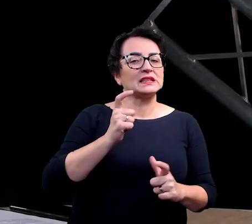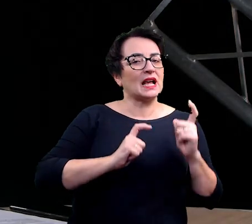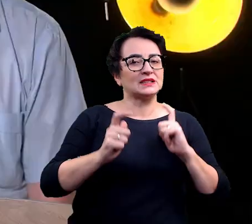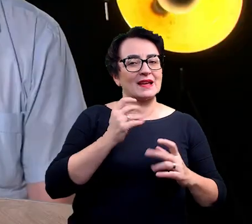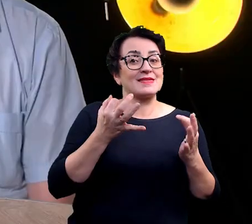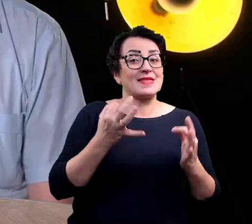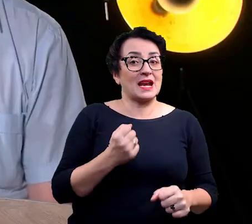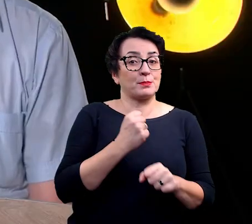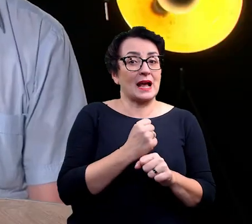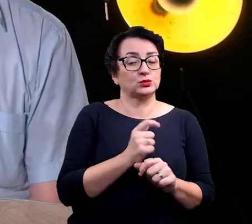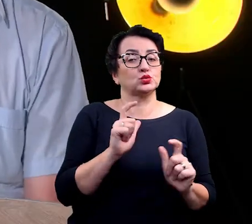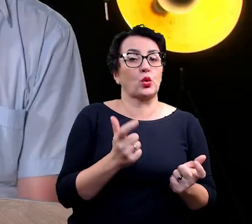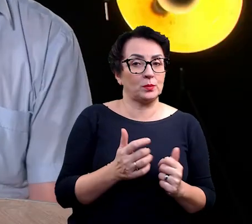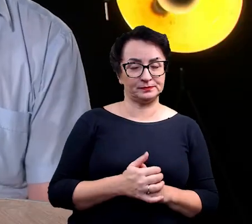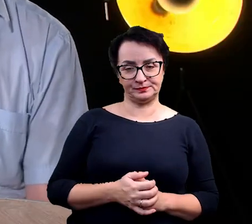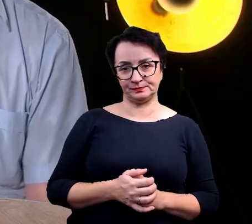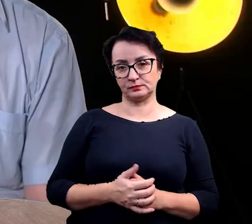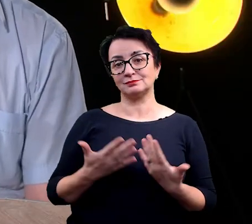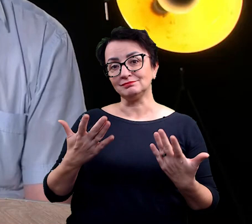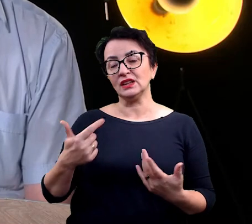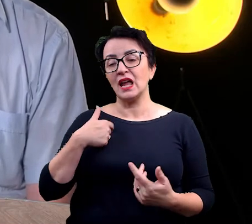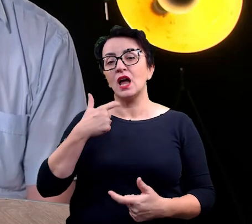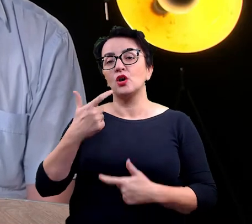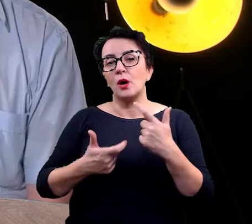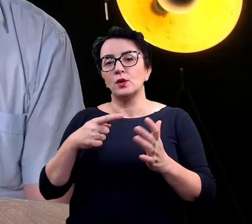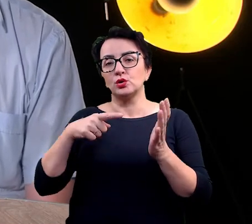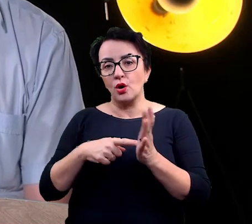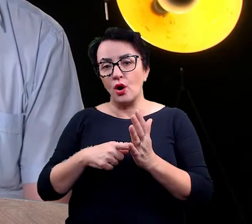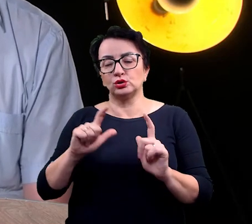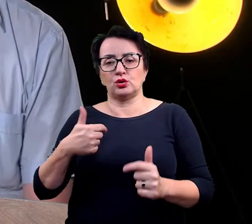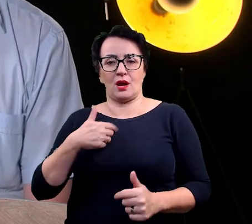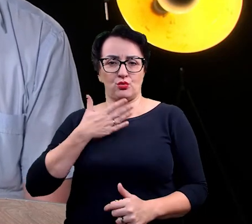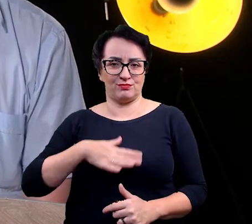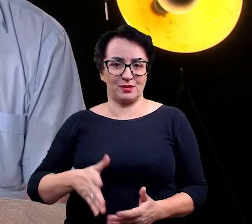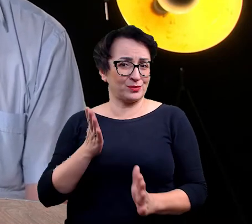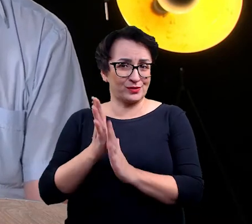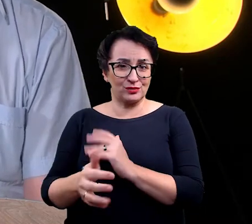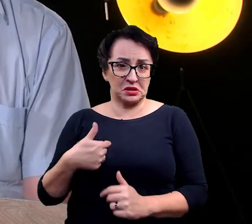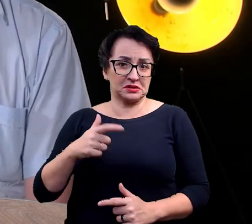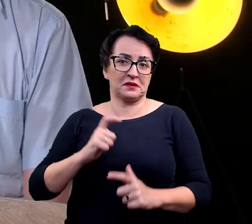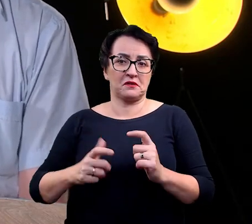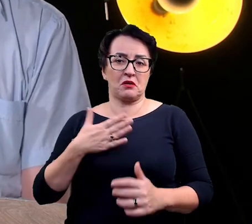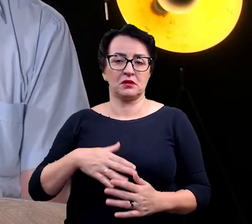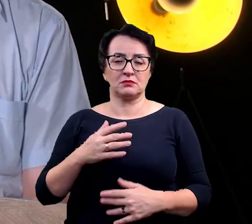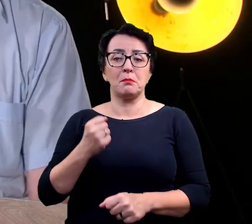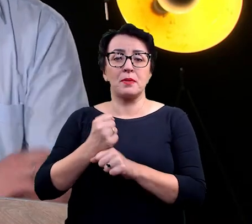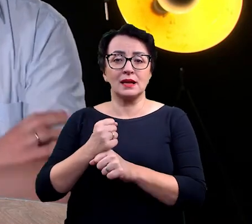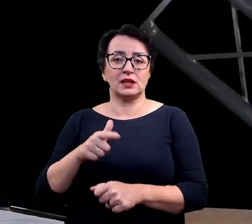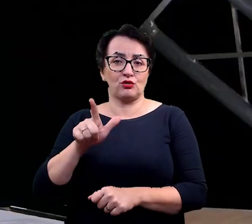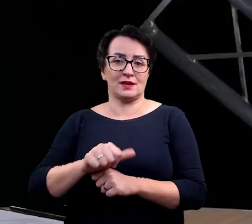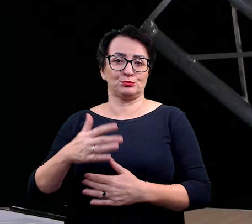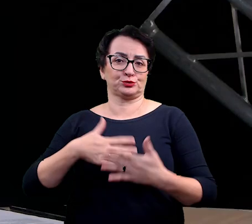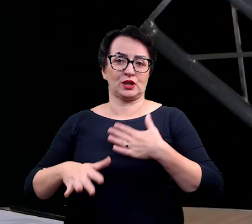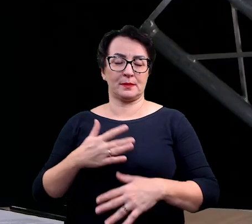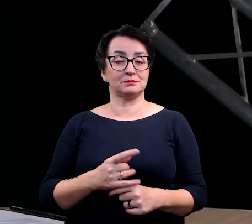mi? Że robię to, co lubię. Ekstra. Robię to, co lubię. Po prostu jestem z tego zadowolony. Praca sprawia mi przyjemność. Super. A to